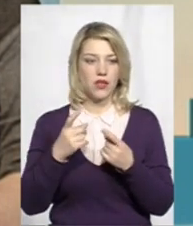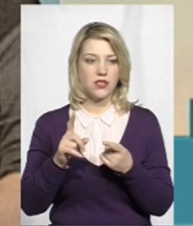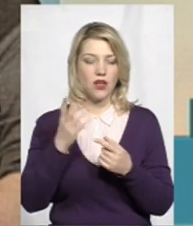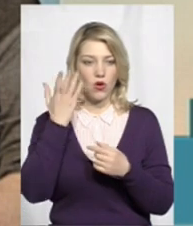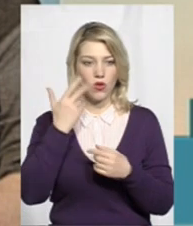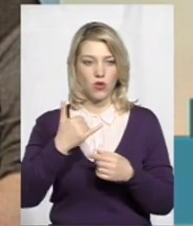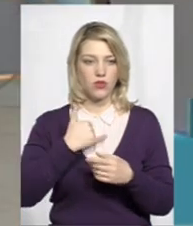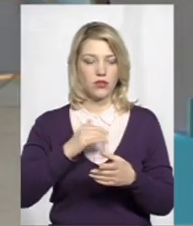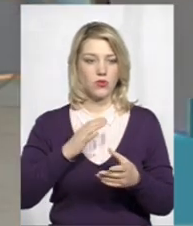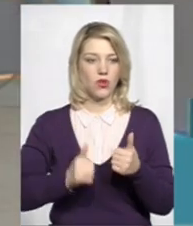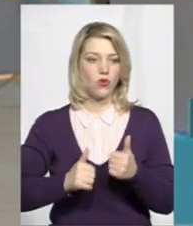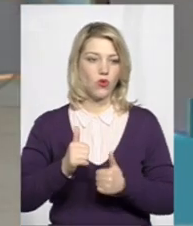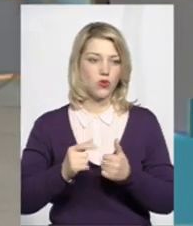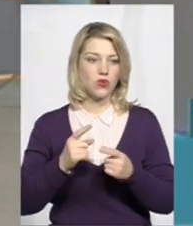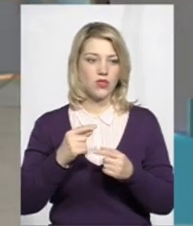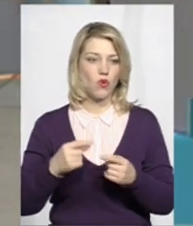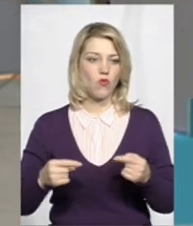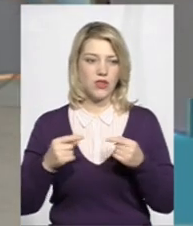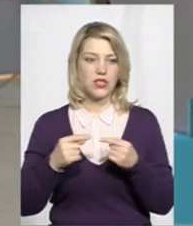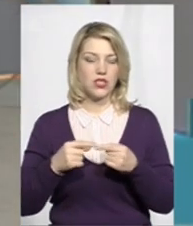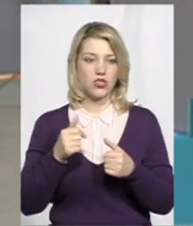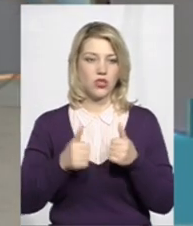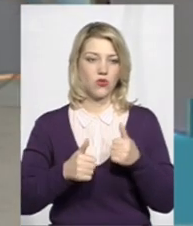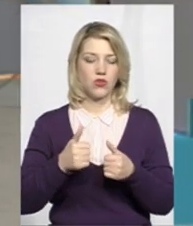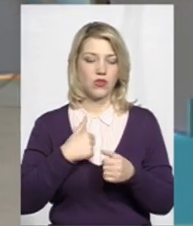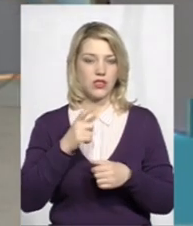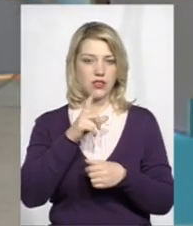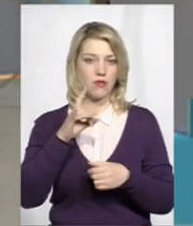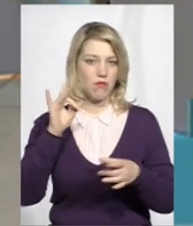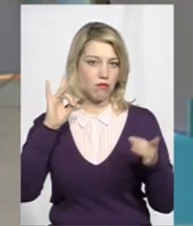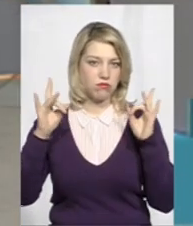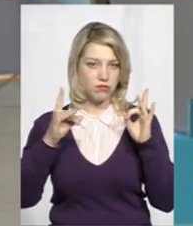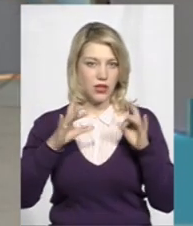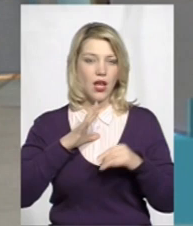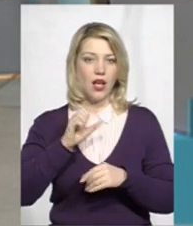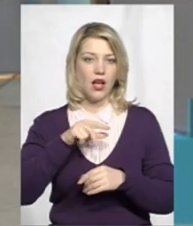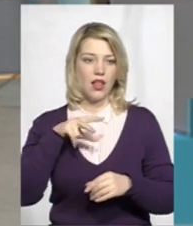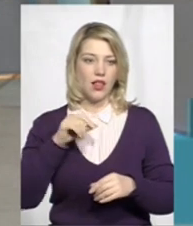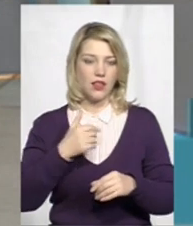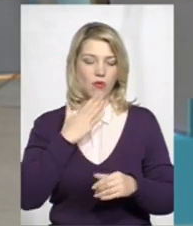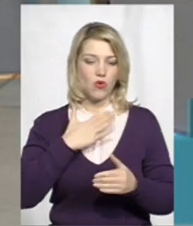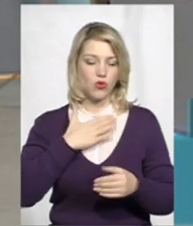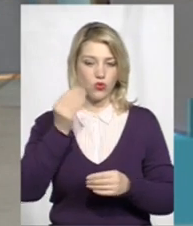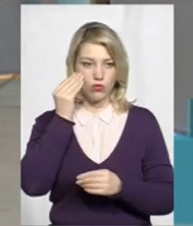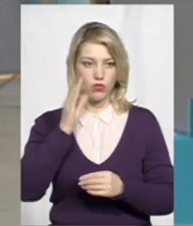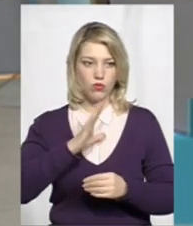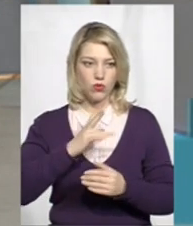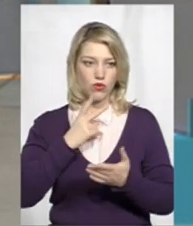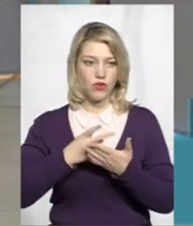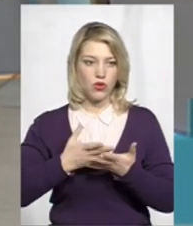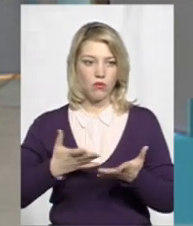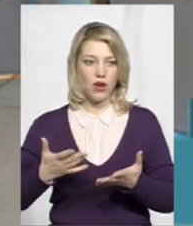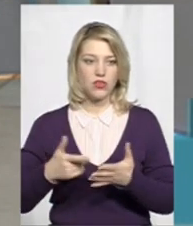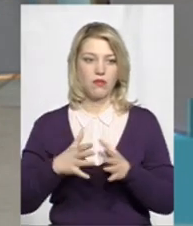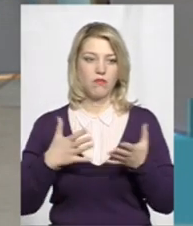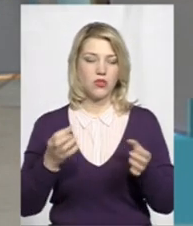пройшли конкурси на визначення управителів, в нас ЗМІ греміли. Однак, на мою думку, було відображено більш такий